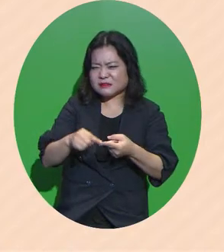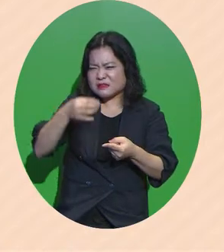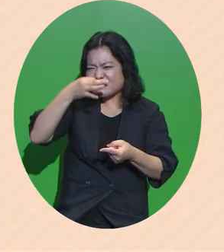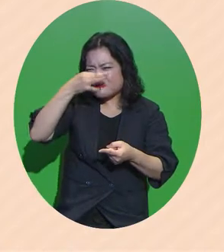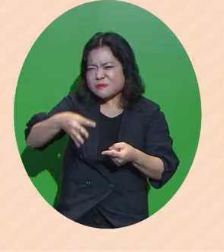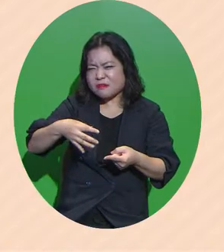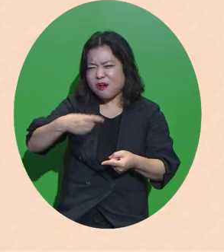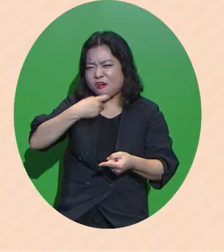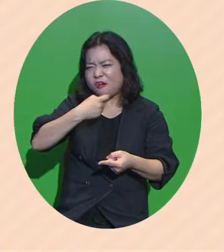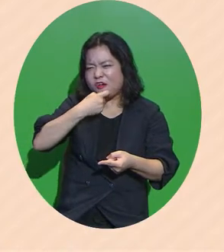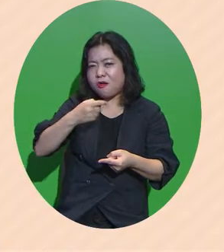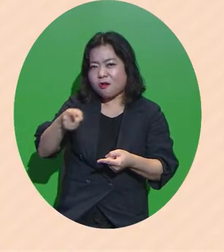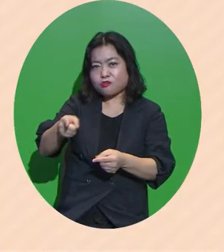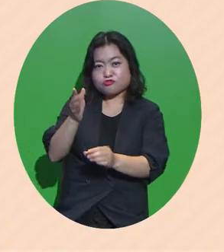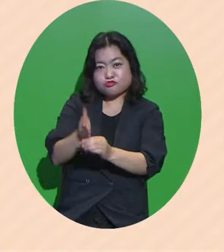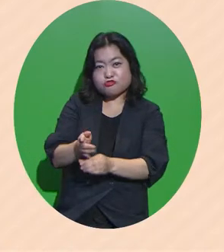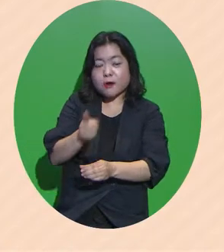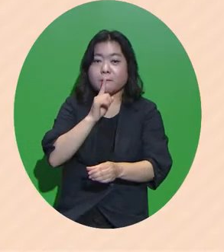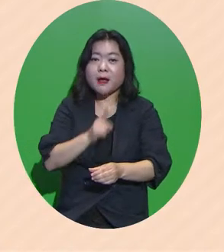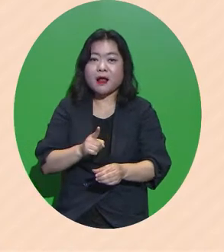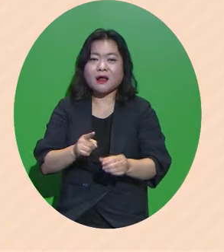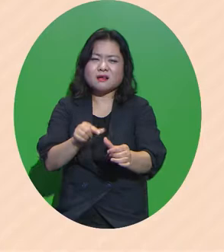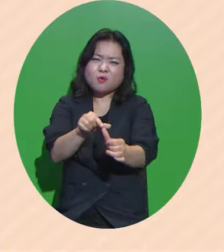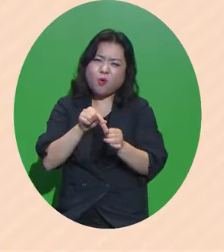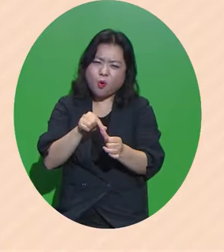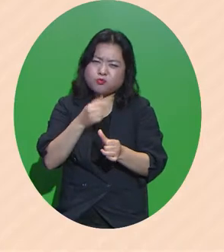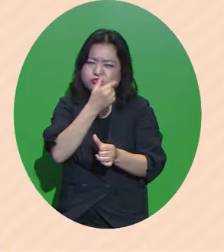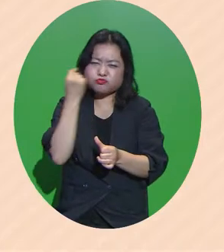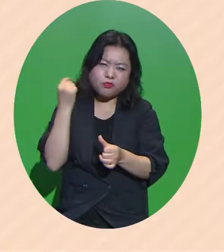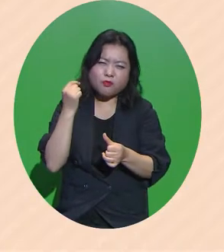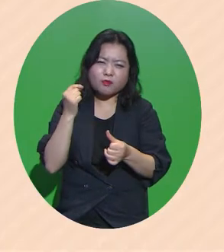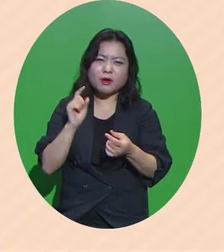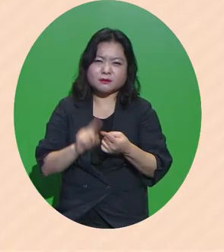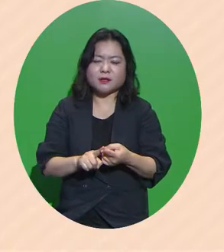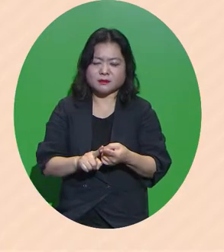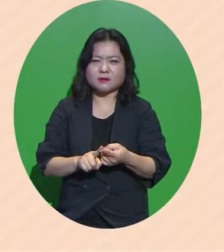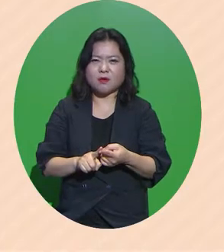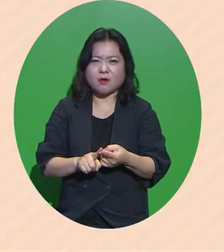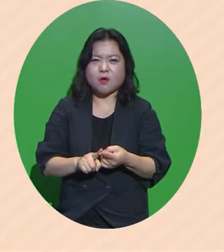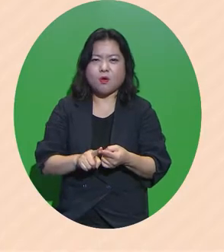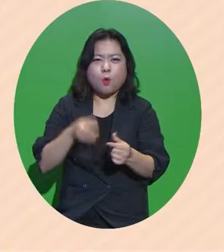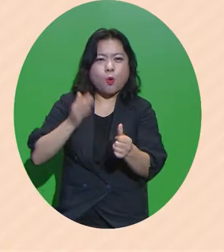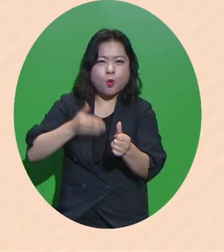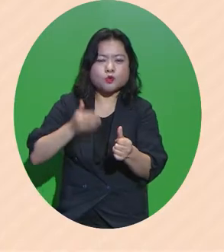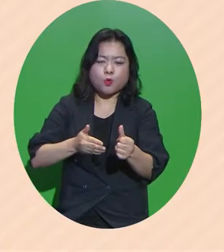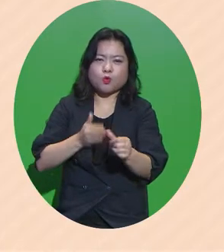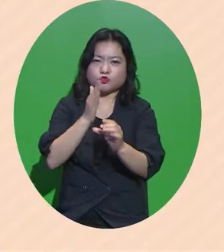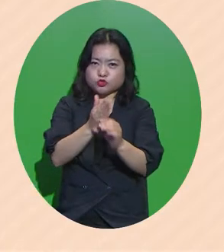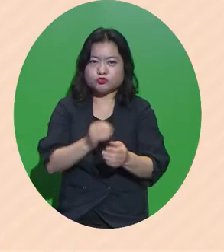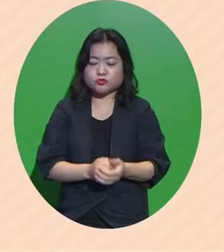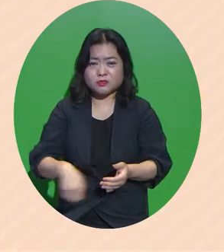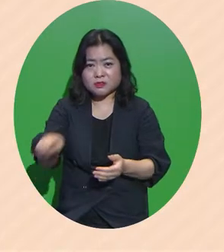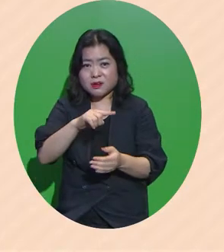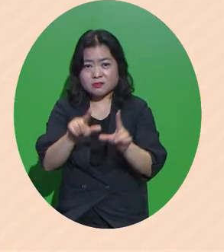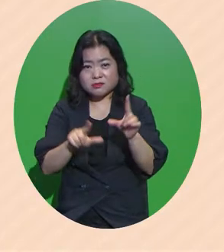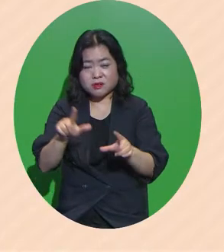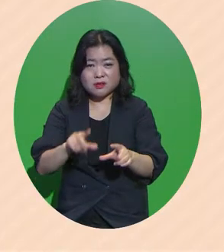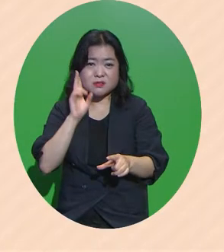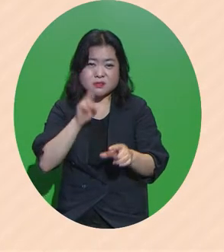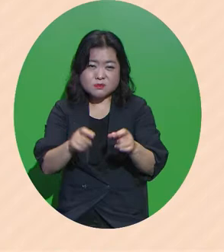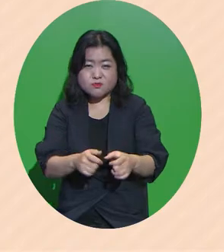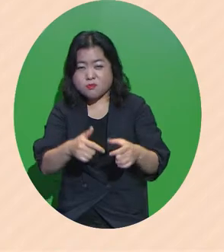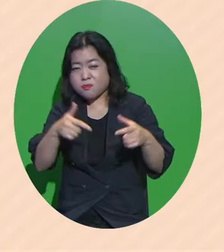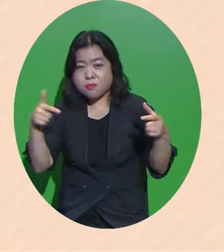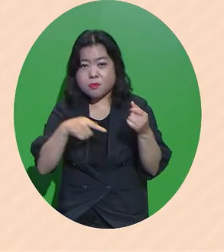않으려고 하며 인력 부족난을 호소하고 있습니다 그럼 이런 현상이 왜 점점 심해지고 있는